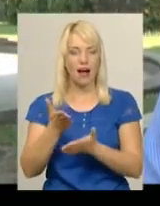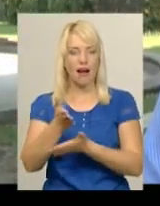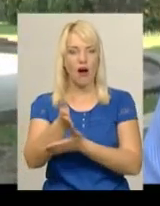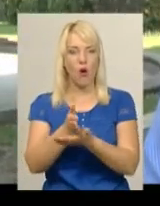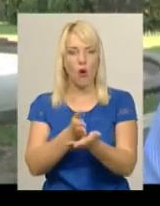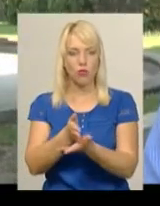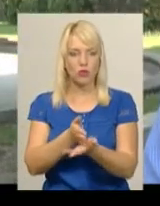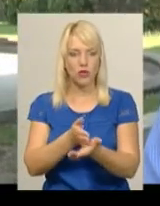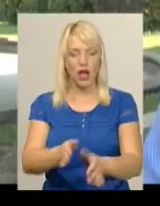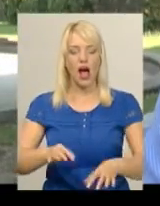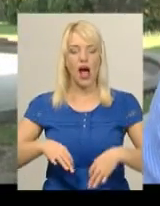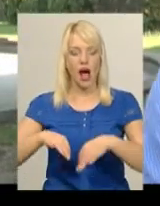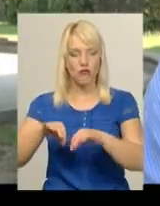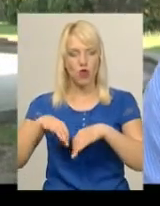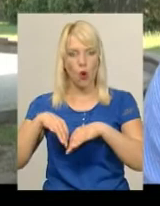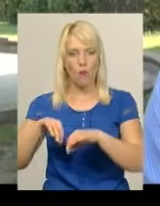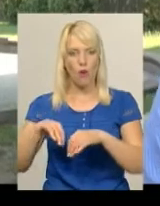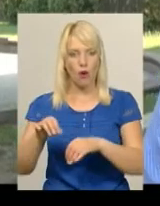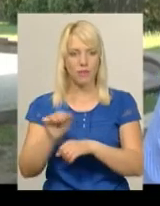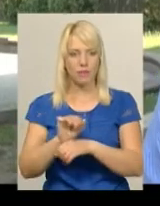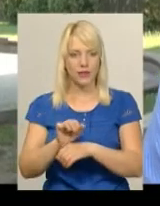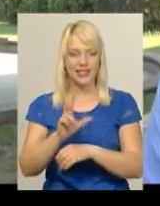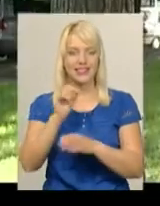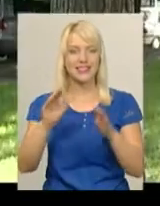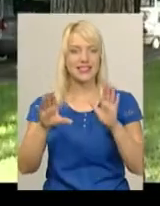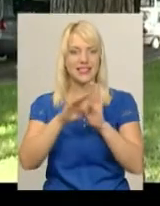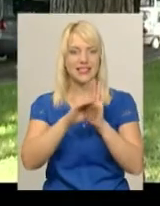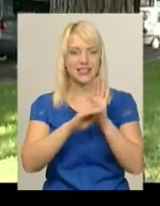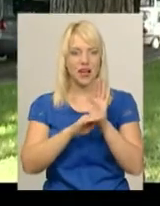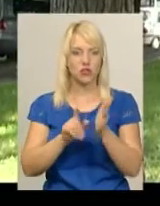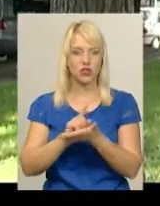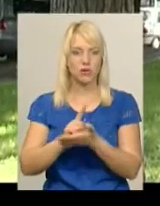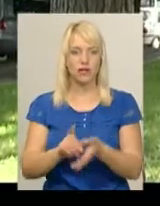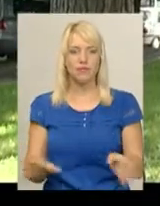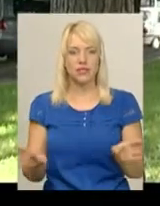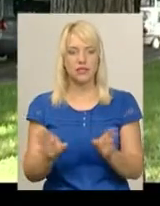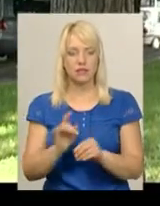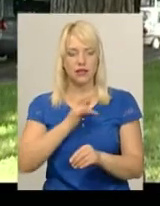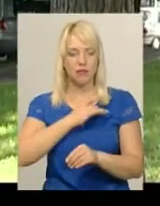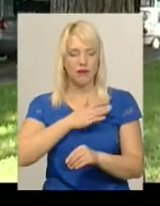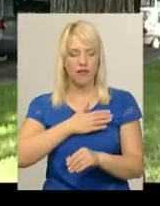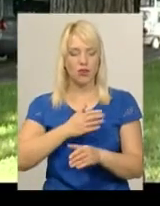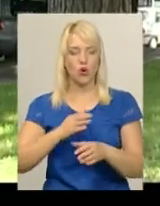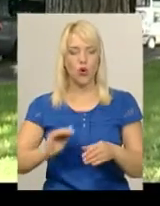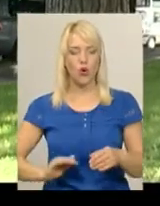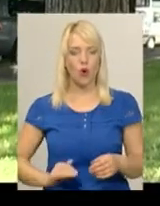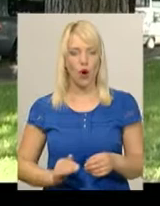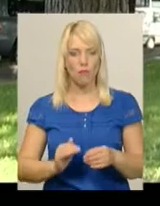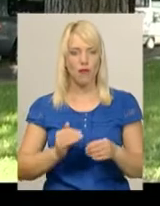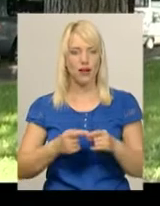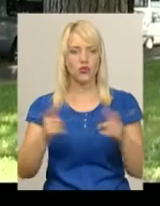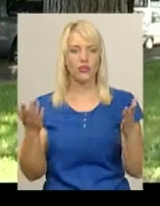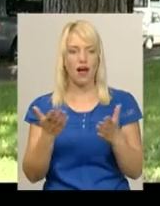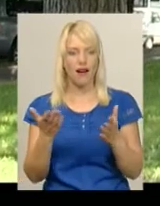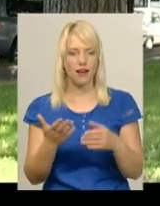автомобільних перевізников за системою GPS-навігацією. Спільно з приватною компанією, яка надає місту